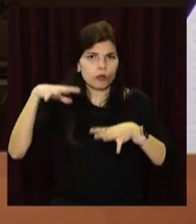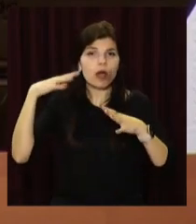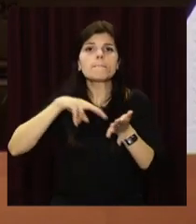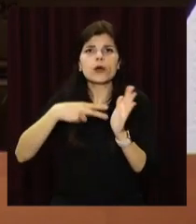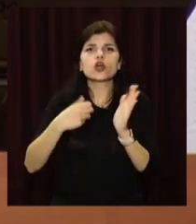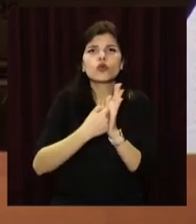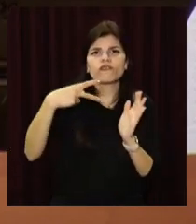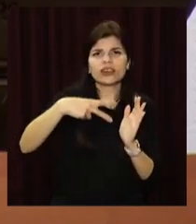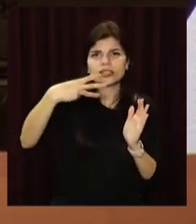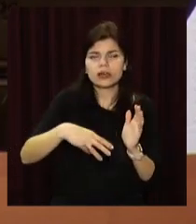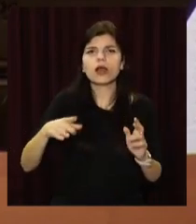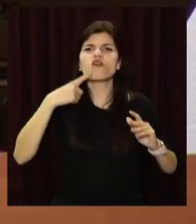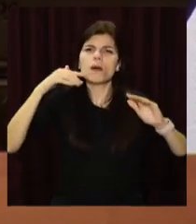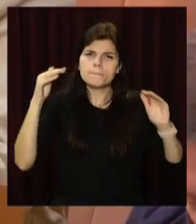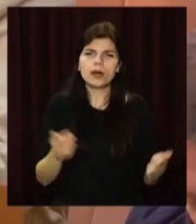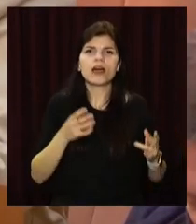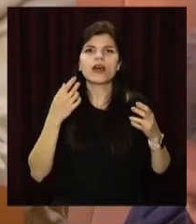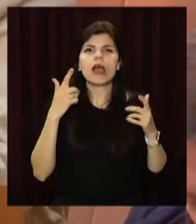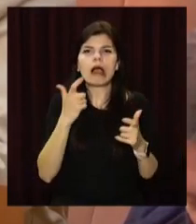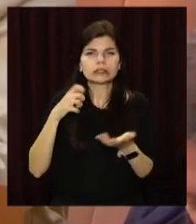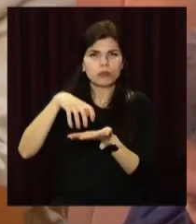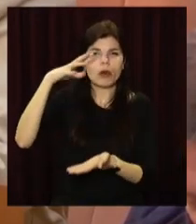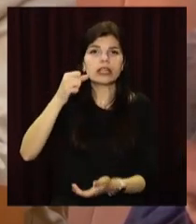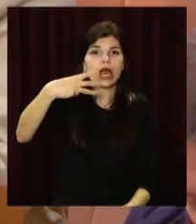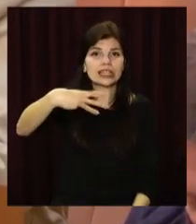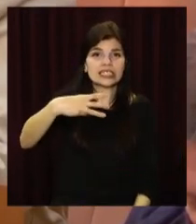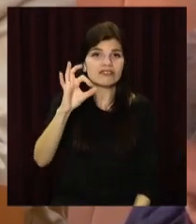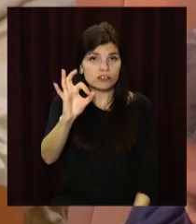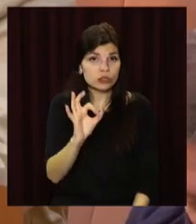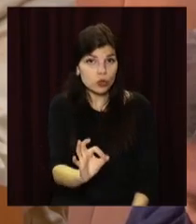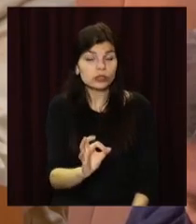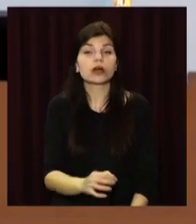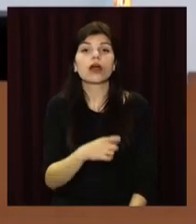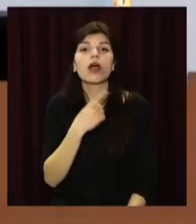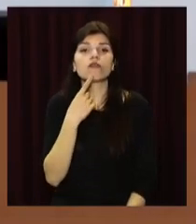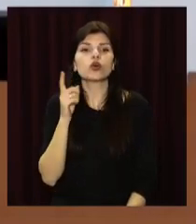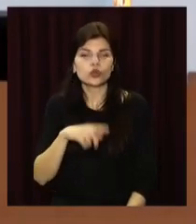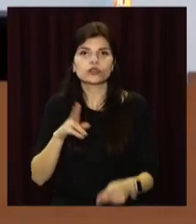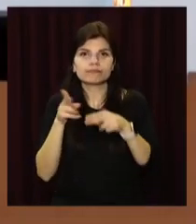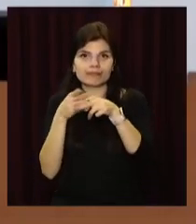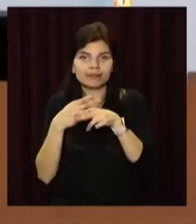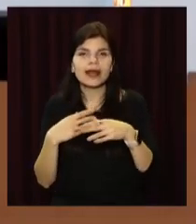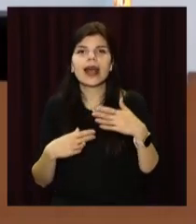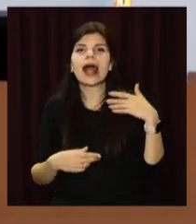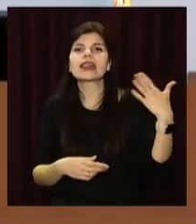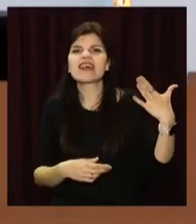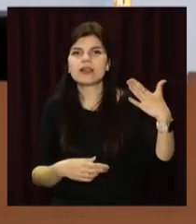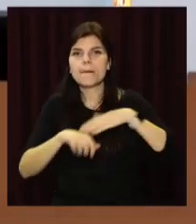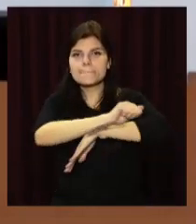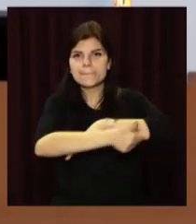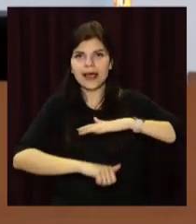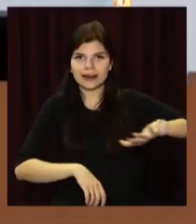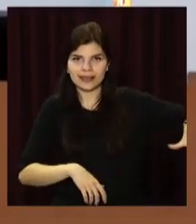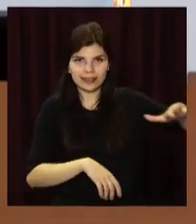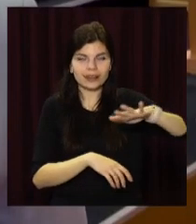року зменшити викиди парникових газів на 30%. Окрім цього, причепирять Лівобережний канал. Ухвалили і